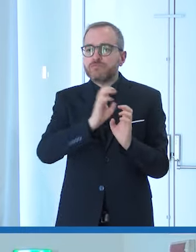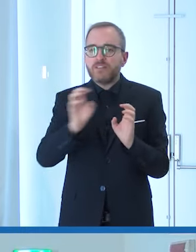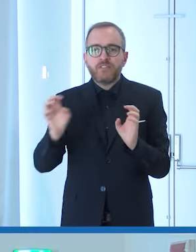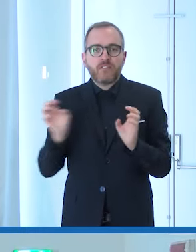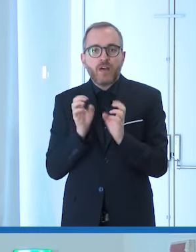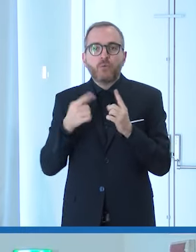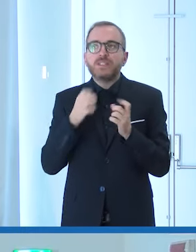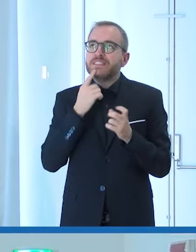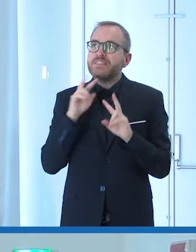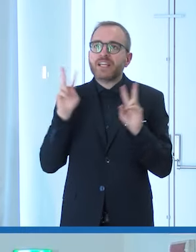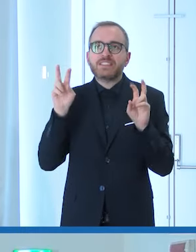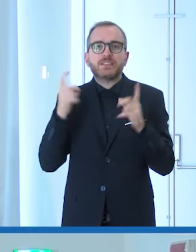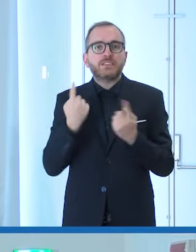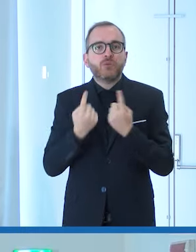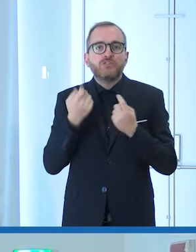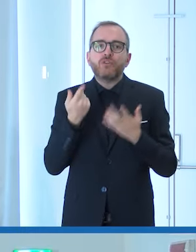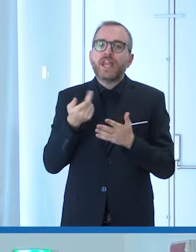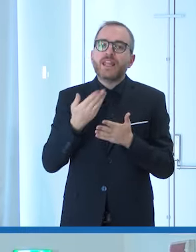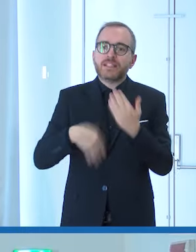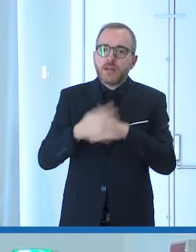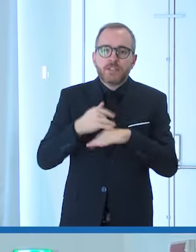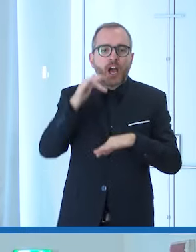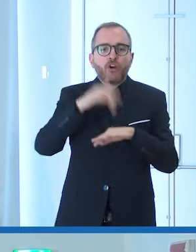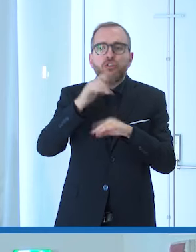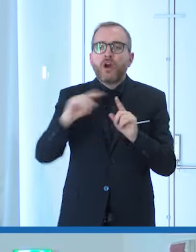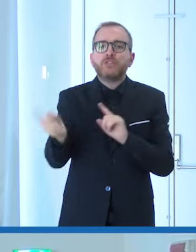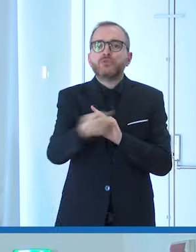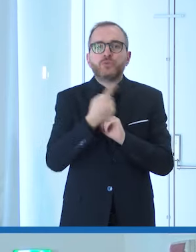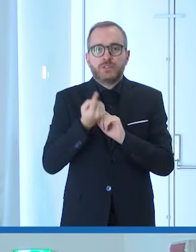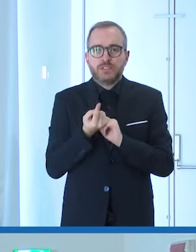la condizione di disabilità tocca tutti e tutte sempre sempre